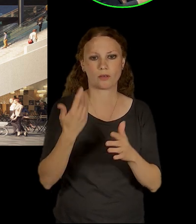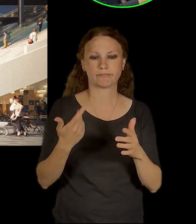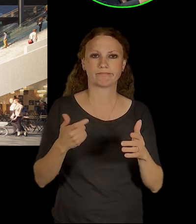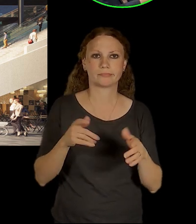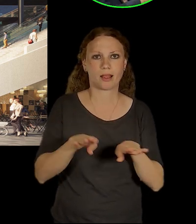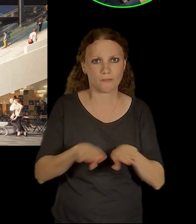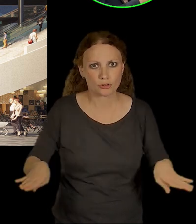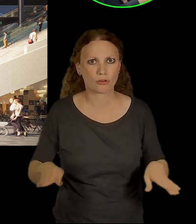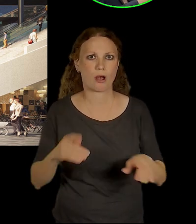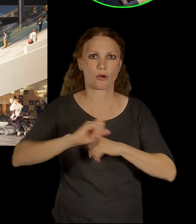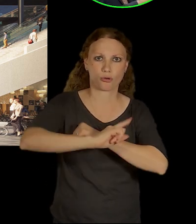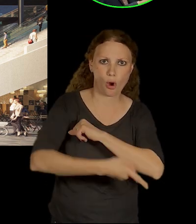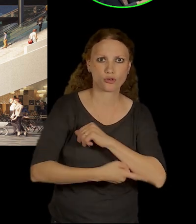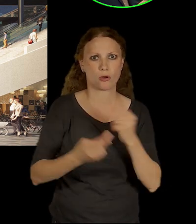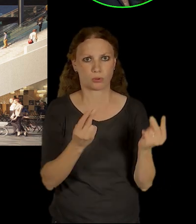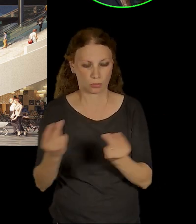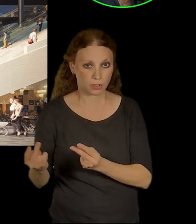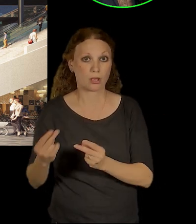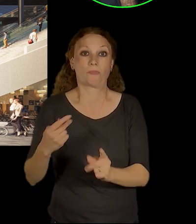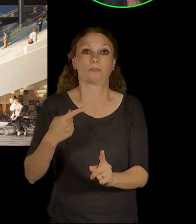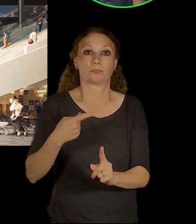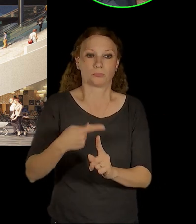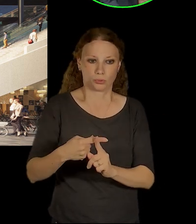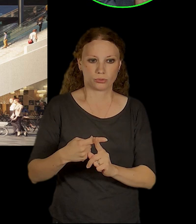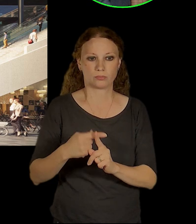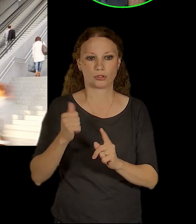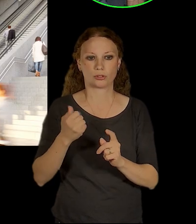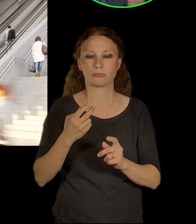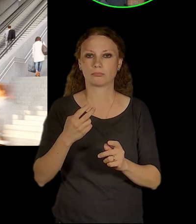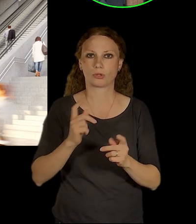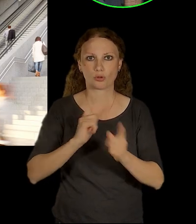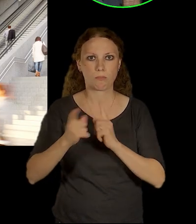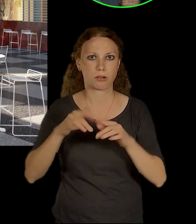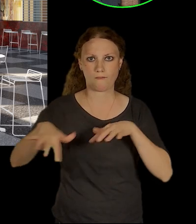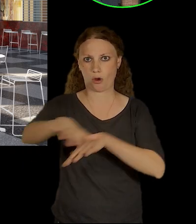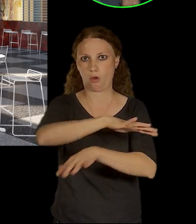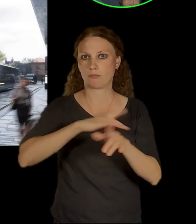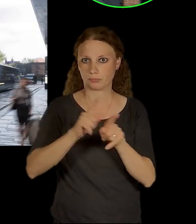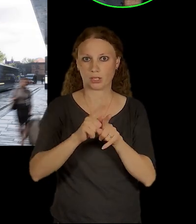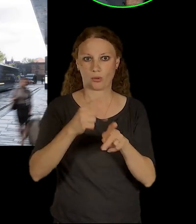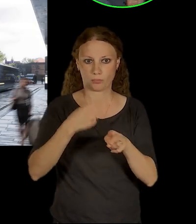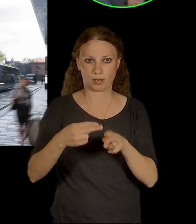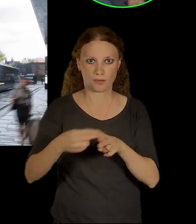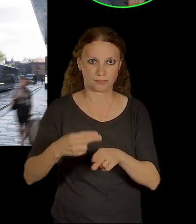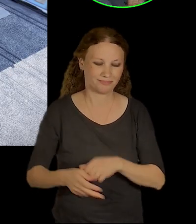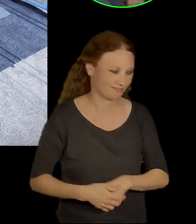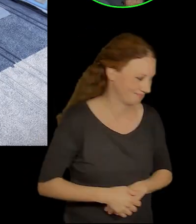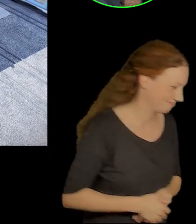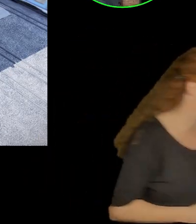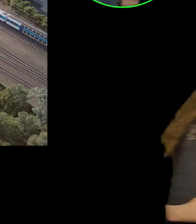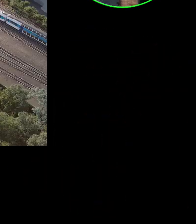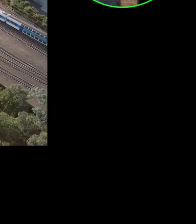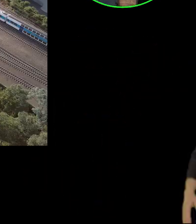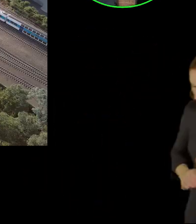kompletně dojde k úpravě těch dopravních tahů, které tam jsou. To znamená, tohle je takový vzor,